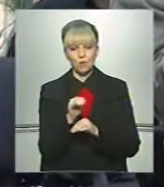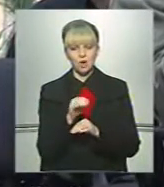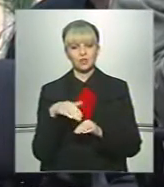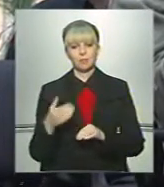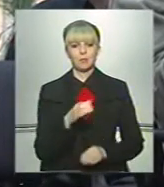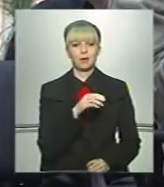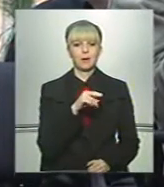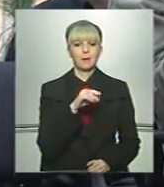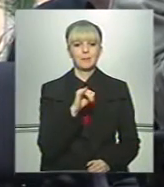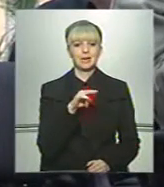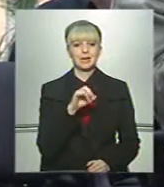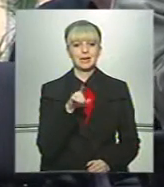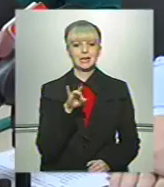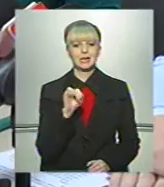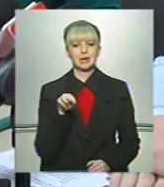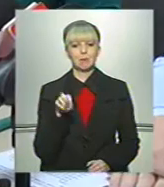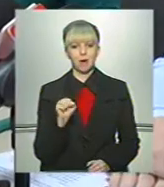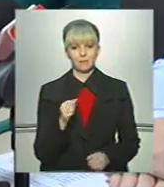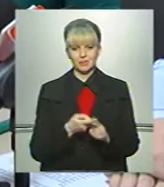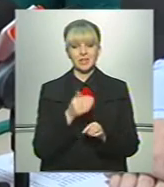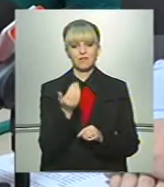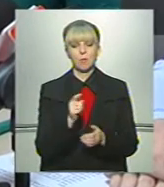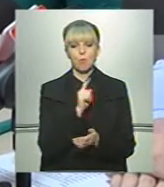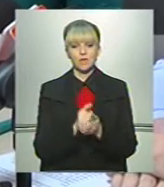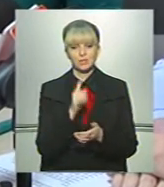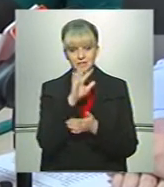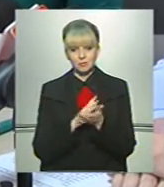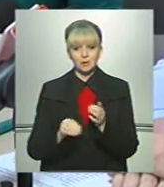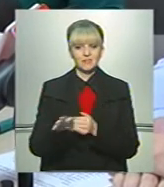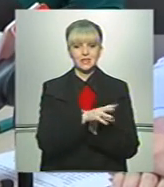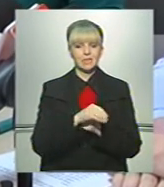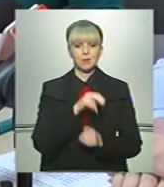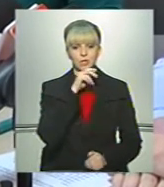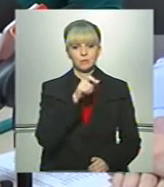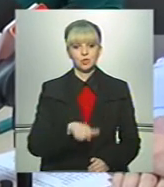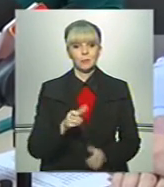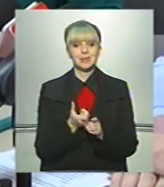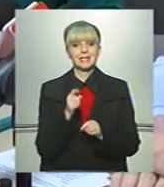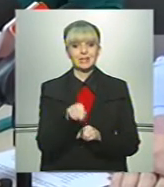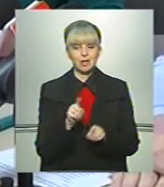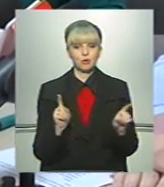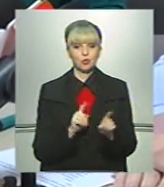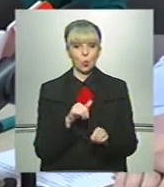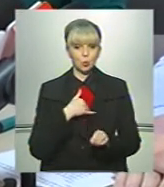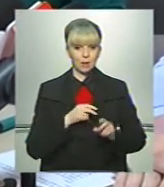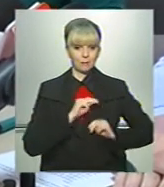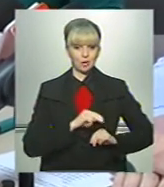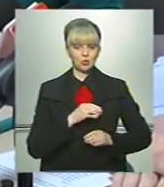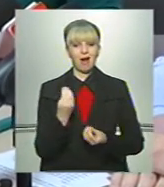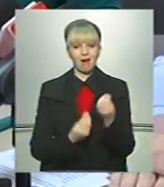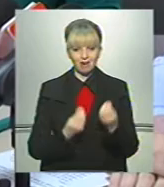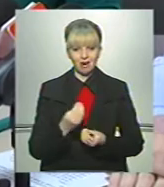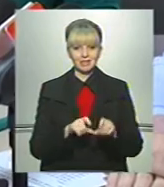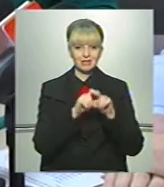в бік Сергія Пілігріма. Це ви маєте вибачитись перед всіми чернівчанами за те, що у нас працюють гральні